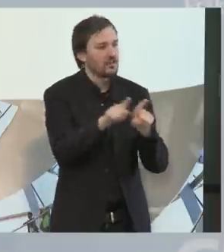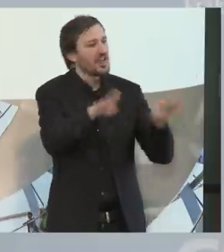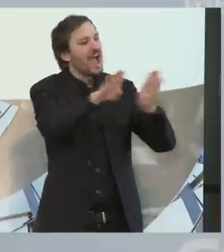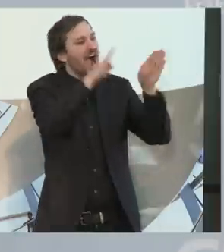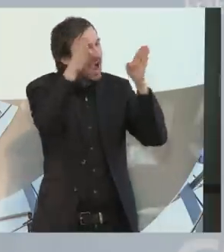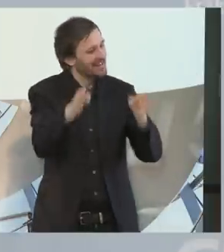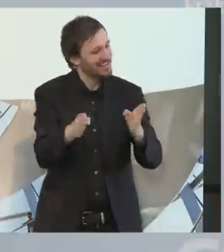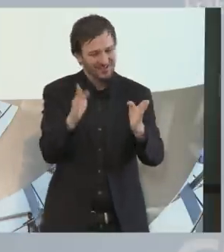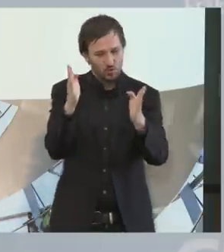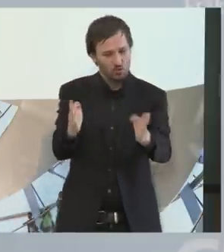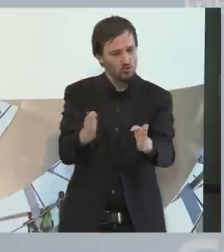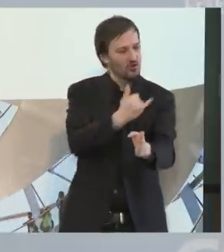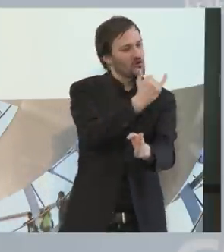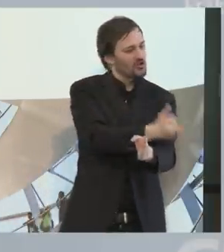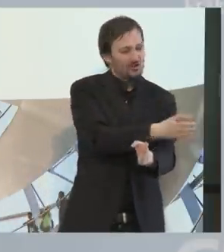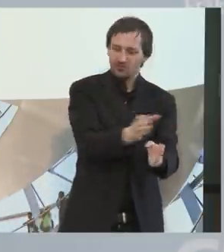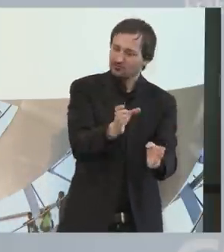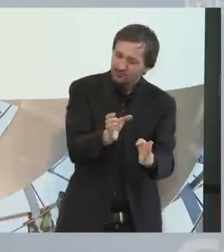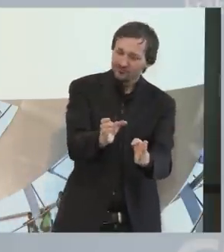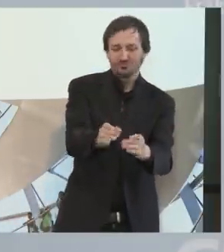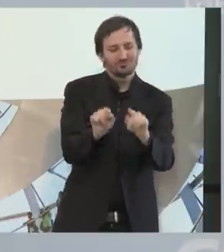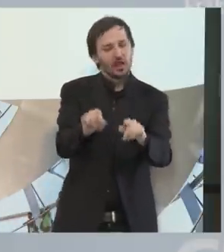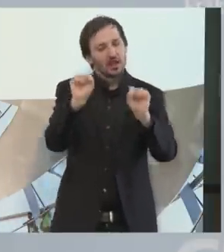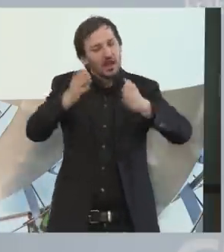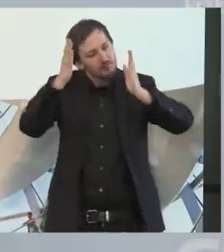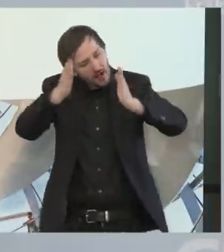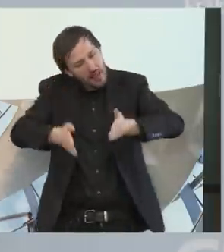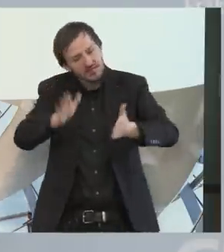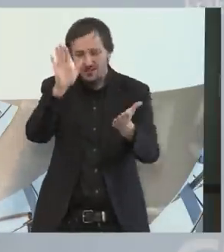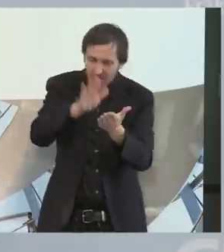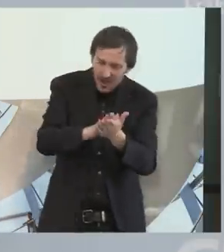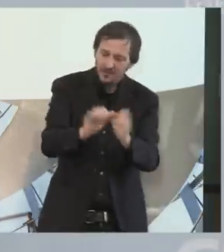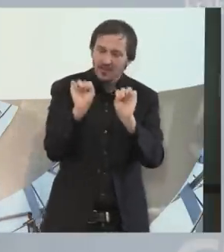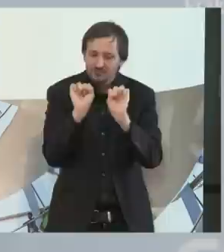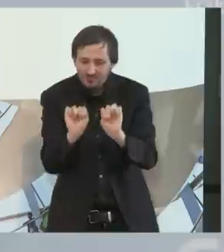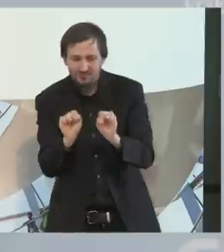da ist es, euer Kind, da könnt ihr euch verlassen, sie wird dieses Kind begleiten.